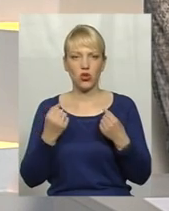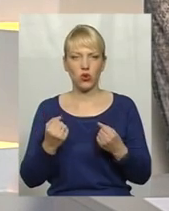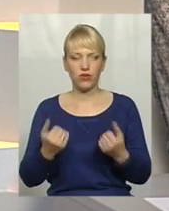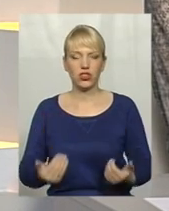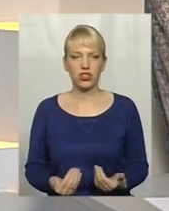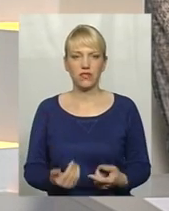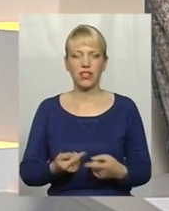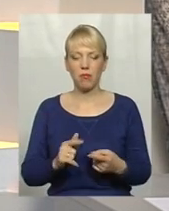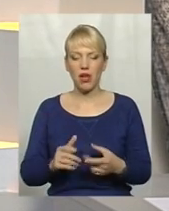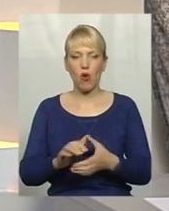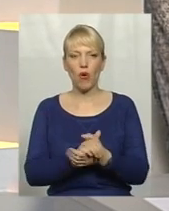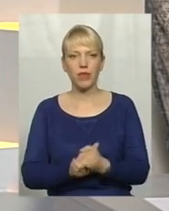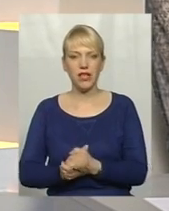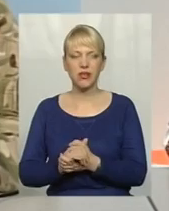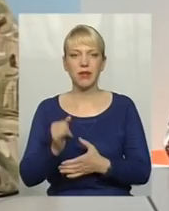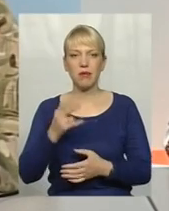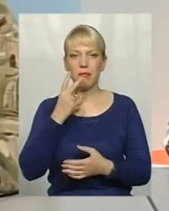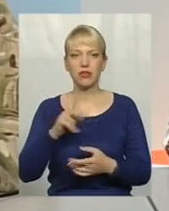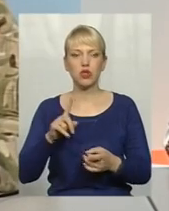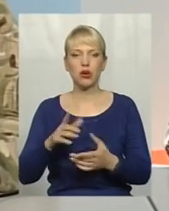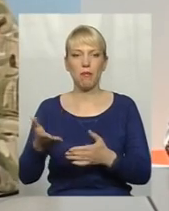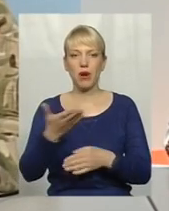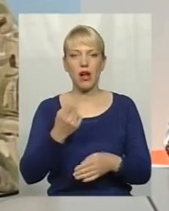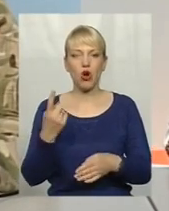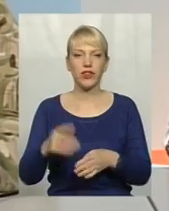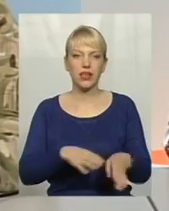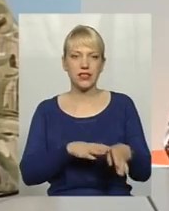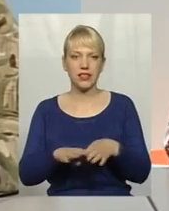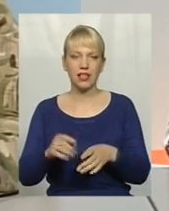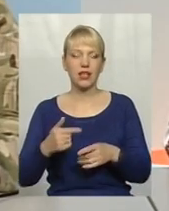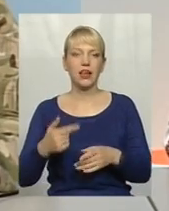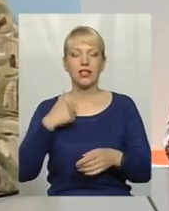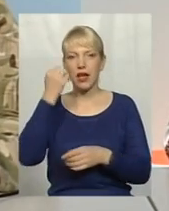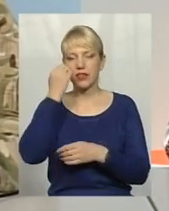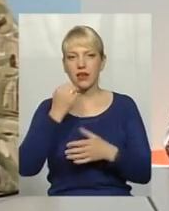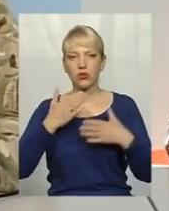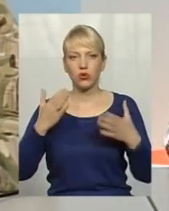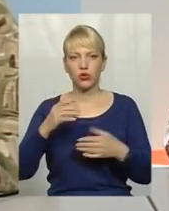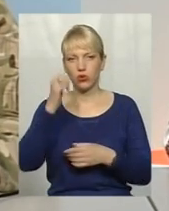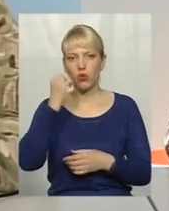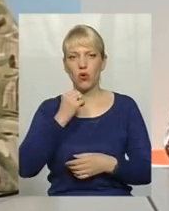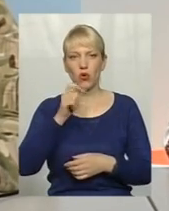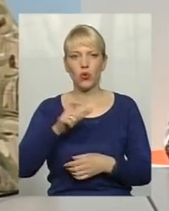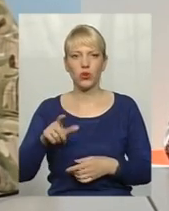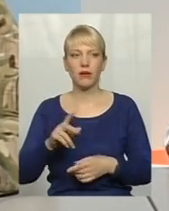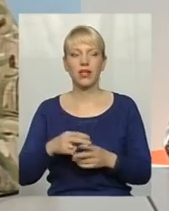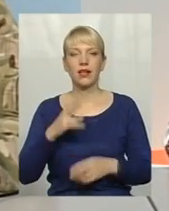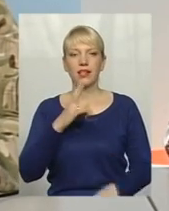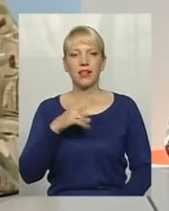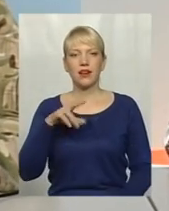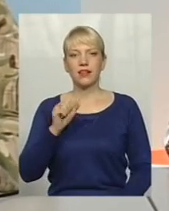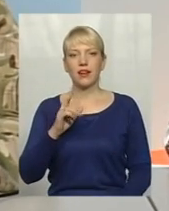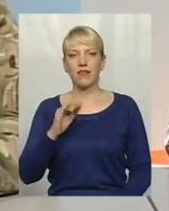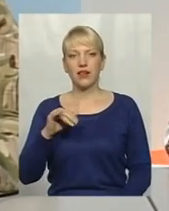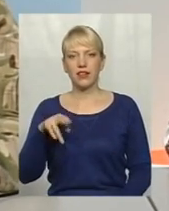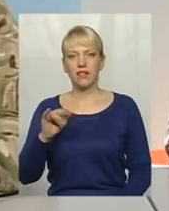ми об'єднуємося, бачимо, що в нас одне ціле. І тому я безможно вдячна людям, таким людям, як Наталя Давидівна, вона в